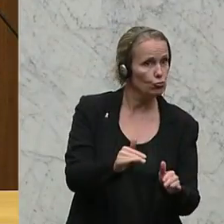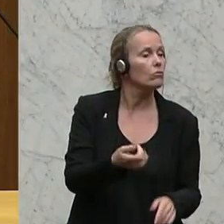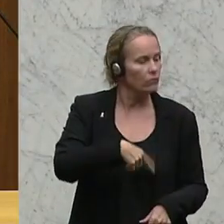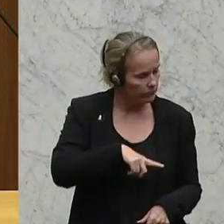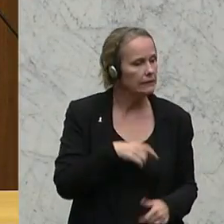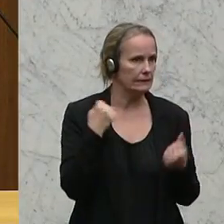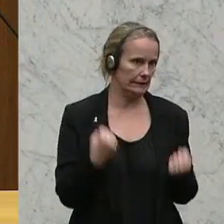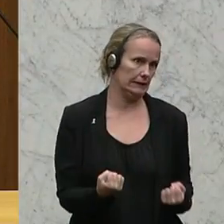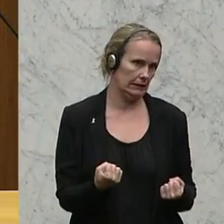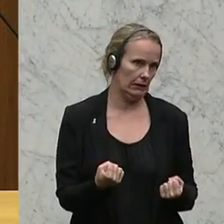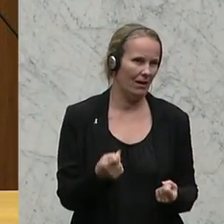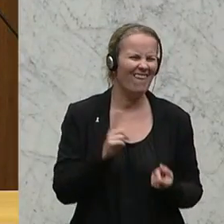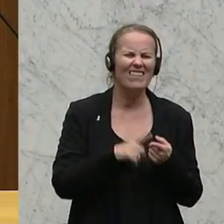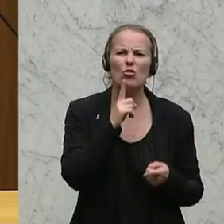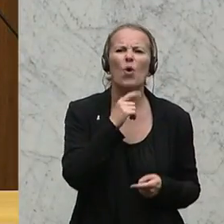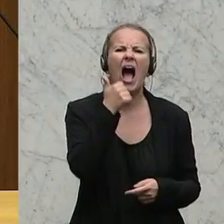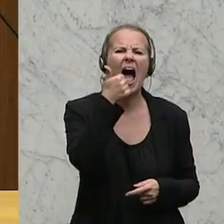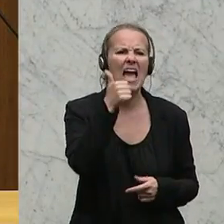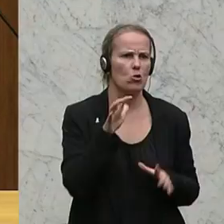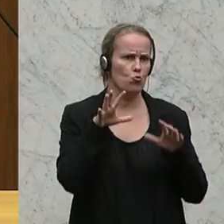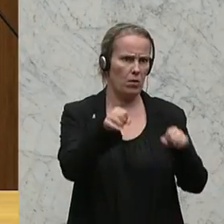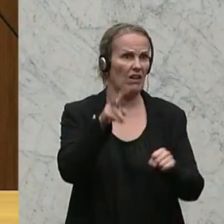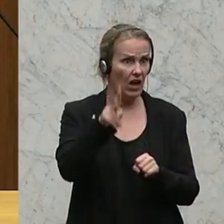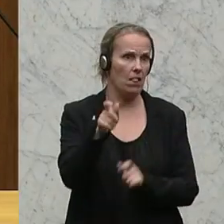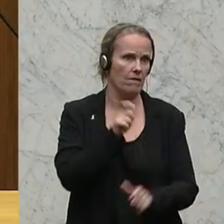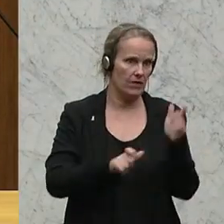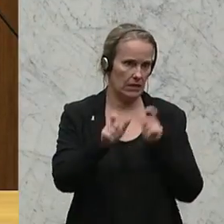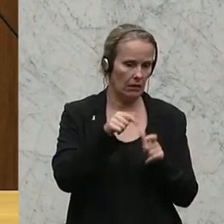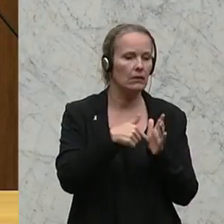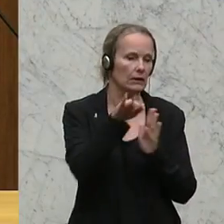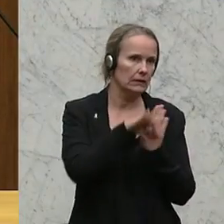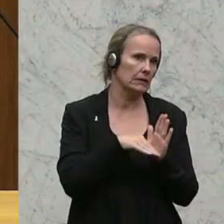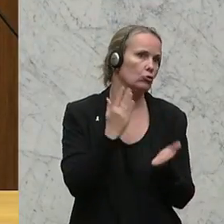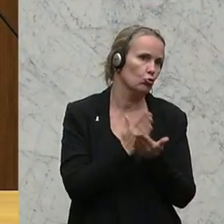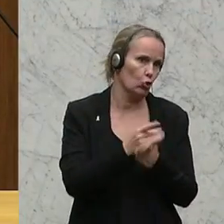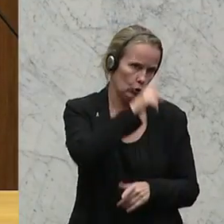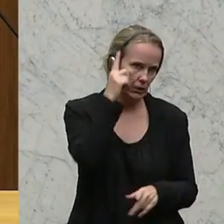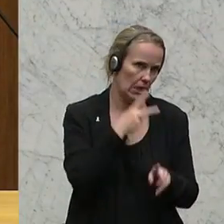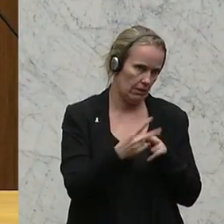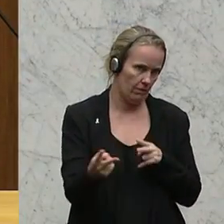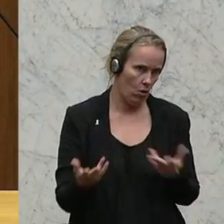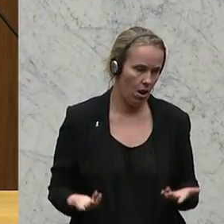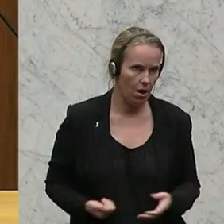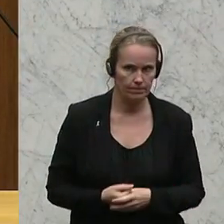jeden Fall. Und wenn nur ein Übergriff verhindert werden kann, hat sich das Gesetz heute schon gelohnt.